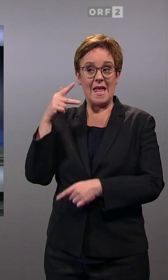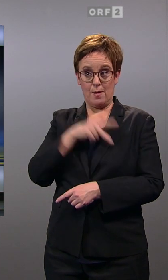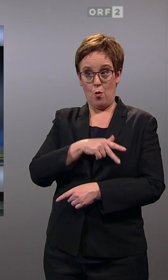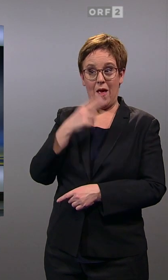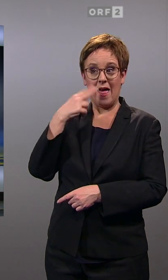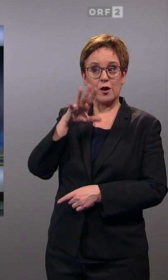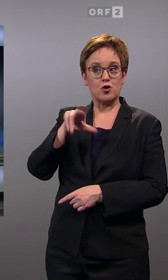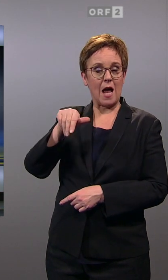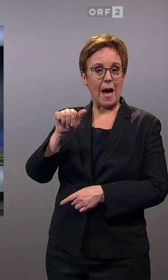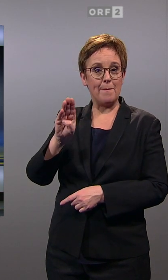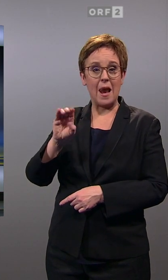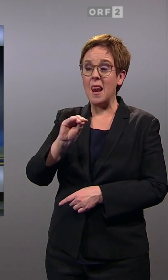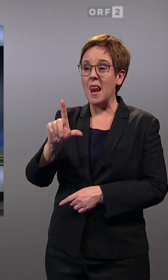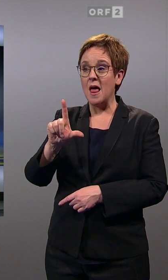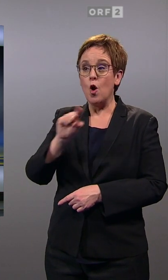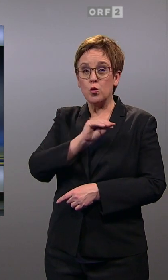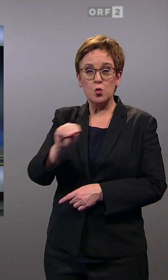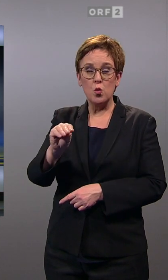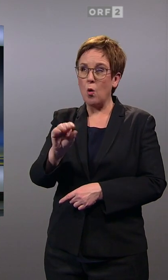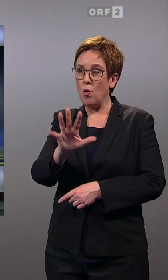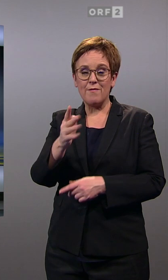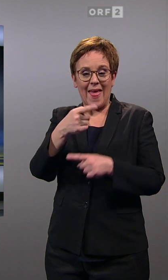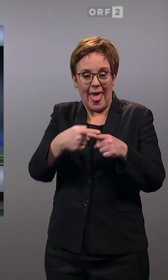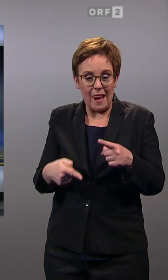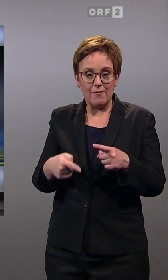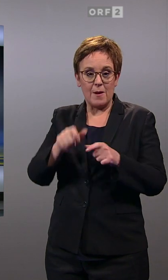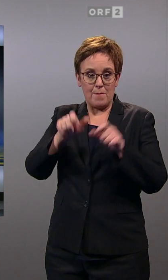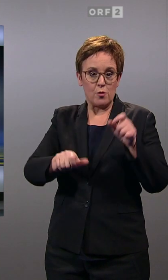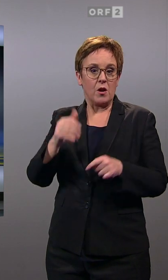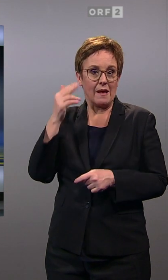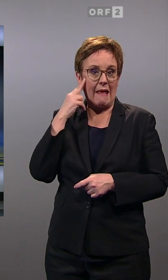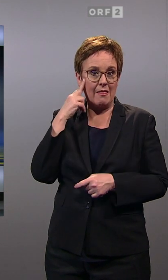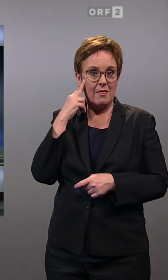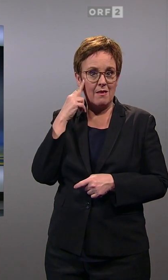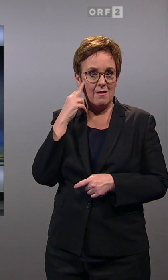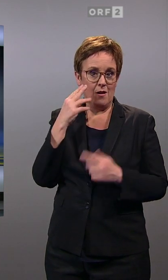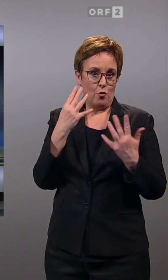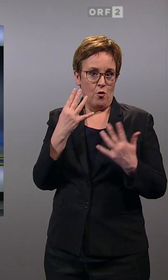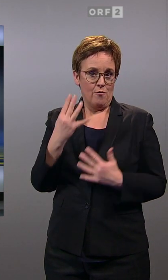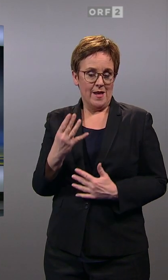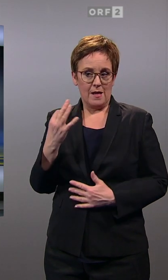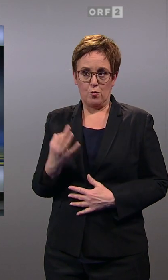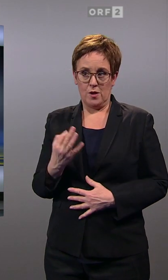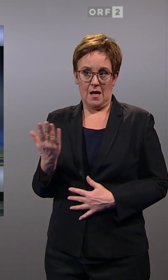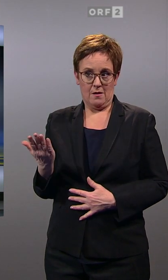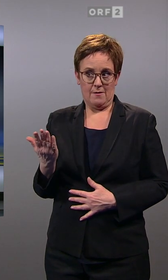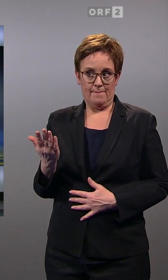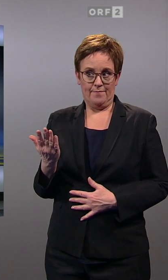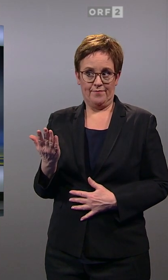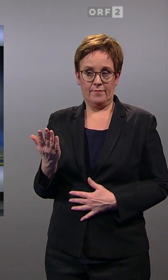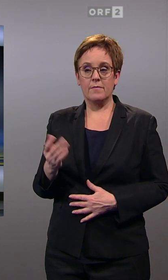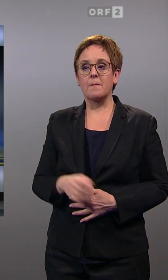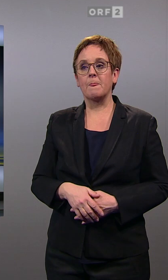Franz Schnabel, nicht einmal die Hälfte der Wahlberechtigten in Niederösterreich kennt. Er kommt nur auf 49 Prozent Bekanntheit.